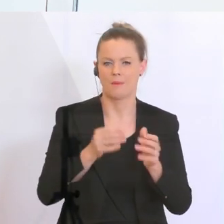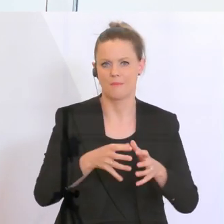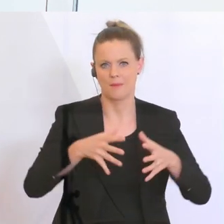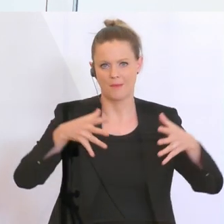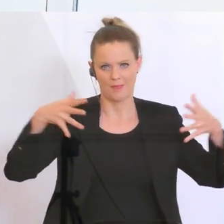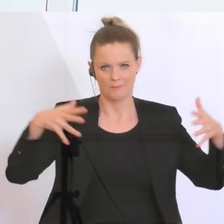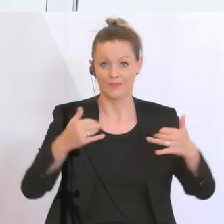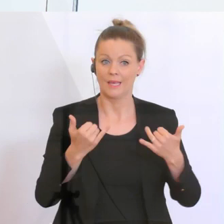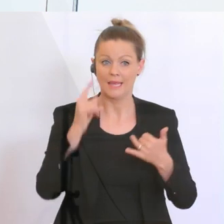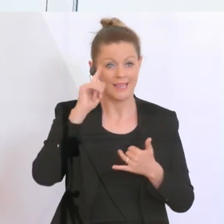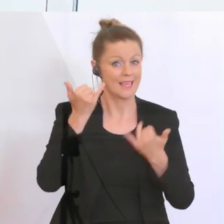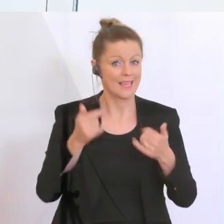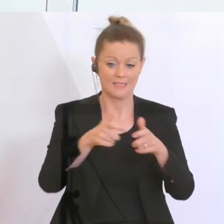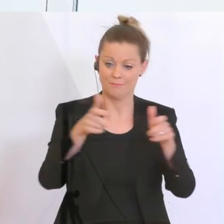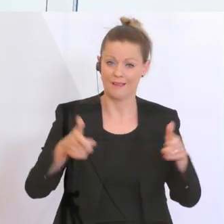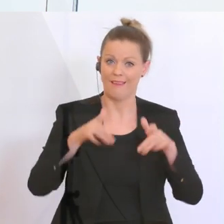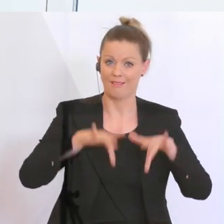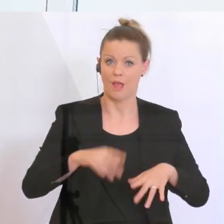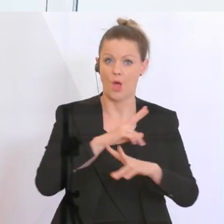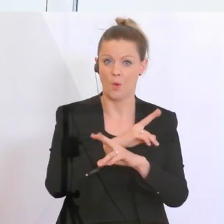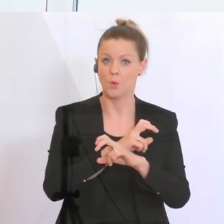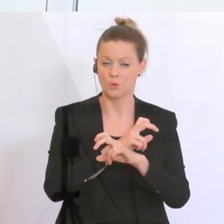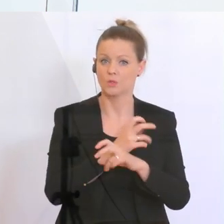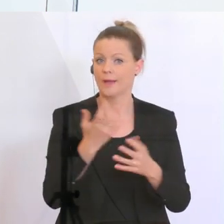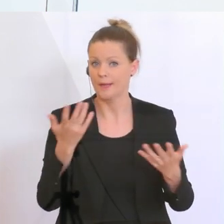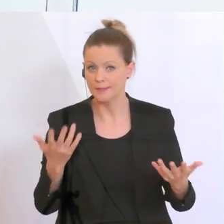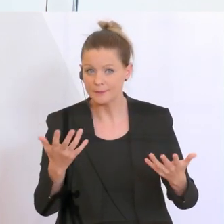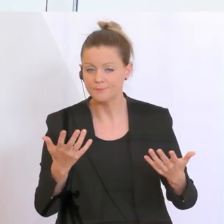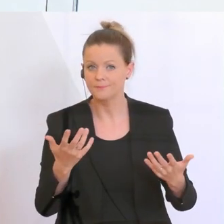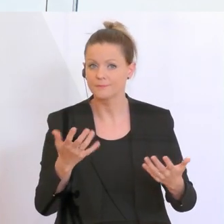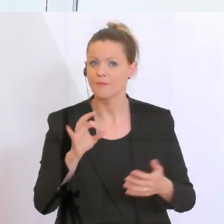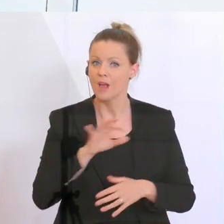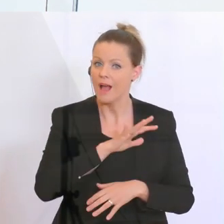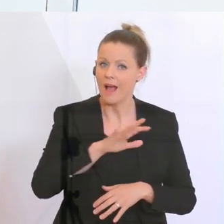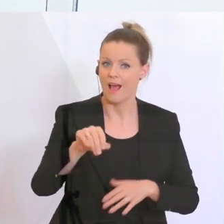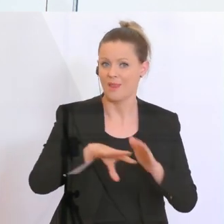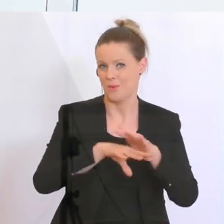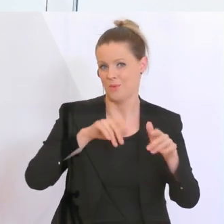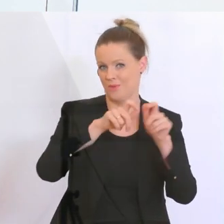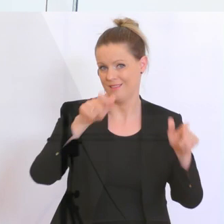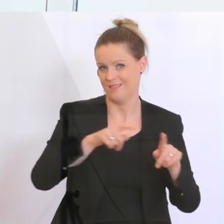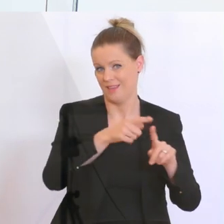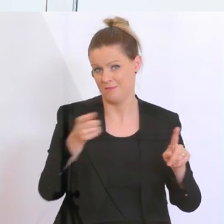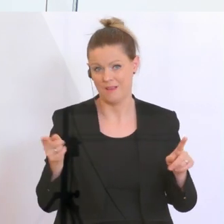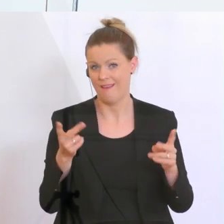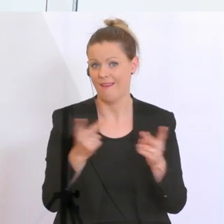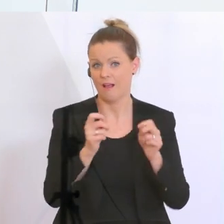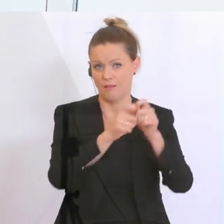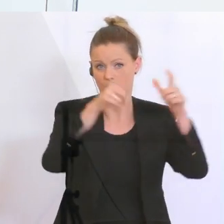ein Paket haben in Österreich, das allen Unternehmern, egal welcher